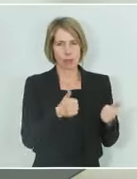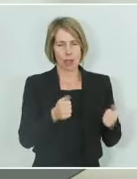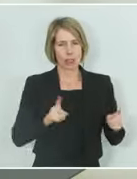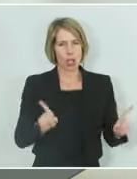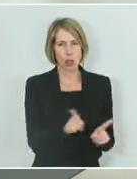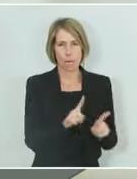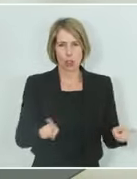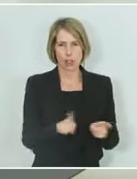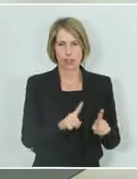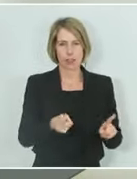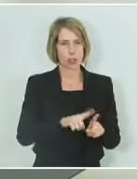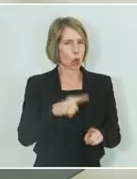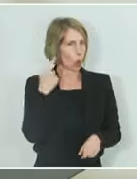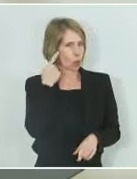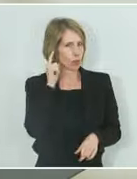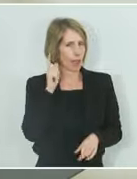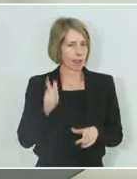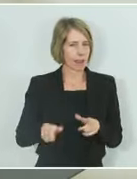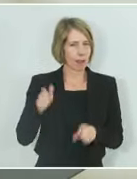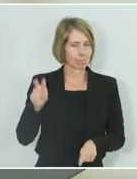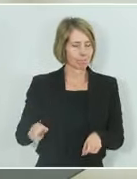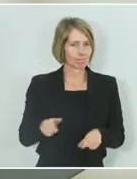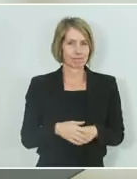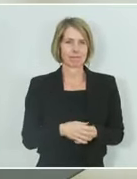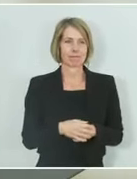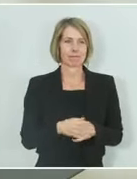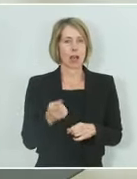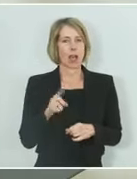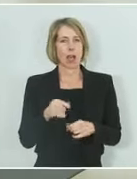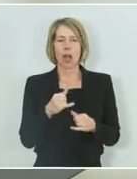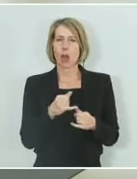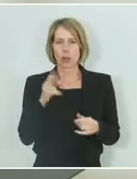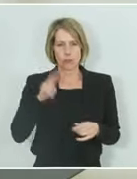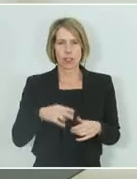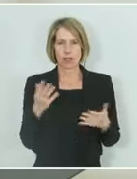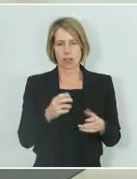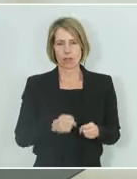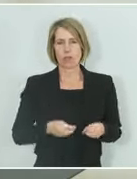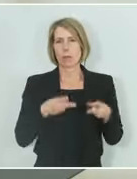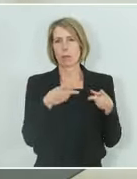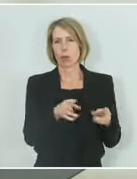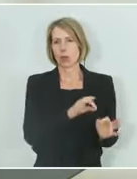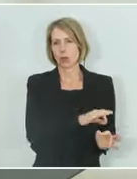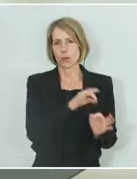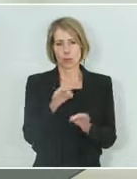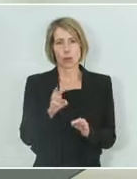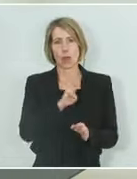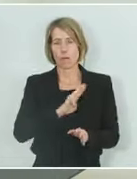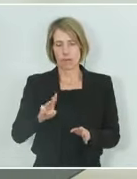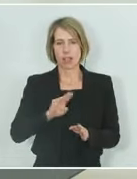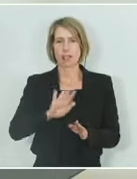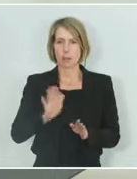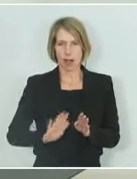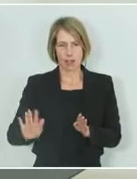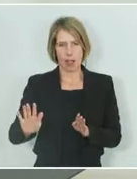Und aus vielen guten Gründen ist Wien auch ein Brückenkopf für den Westbalkan. Ich bin froh, hier zu